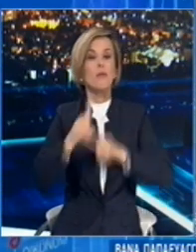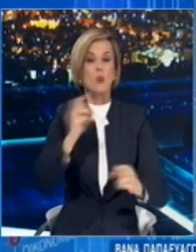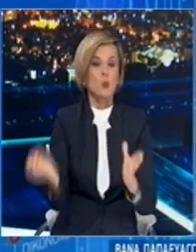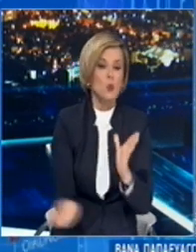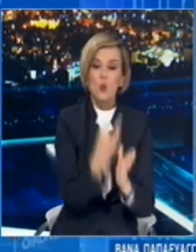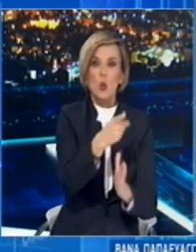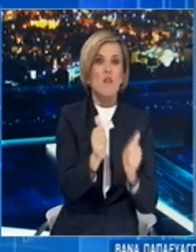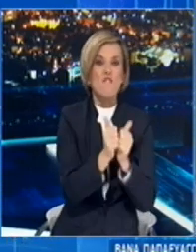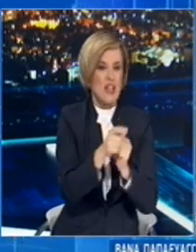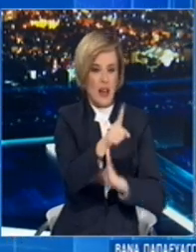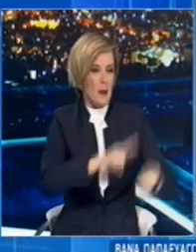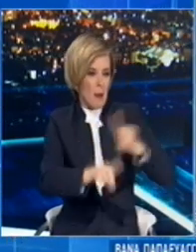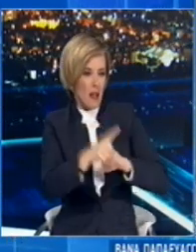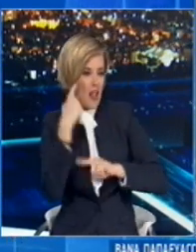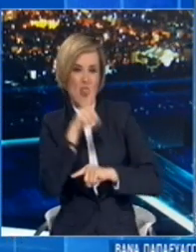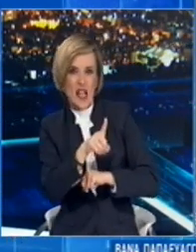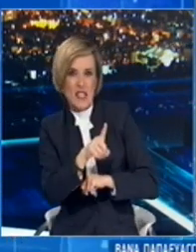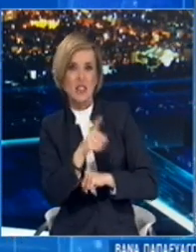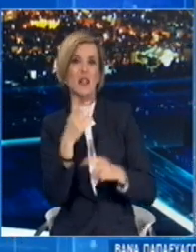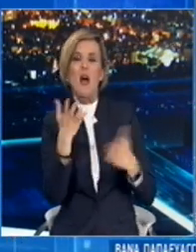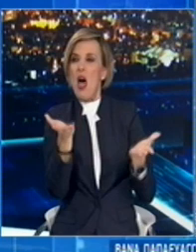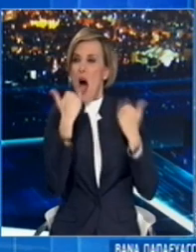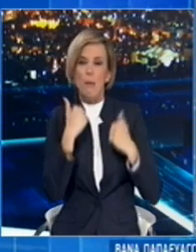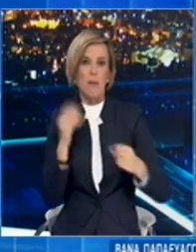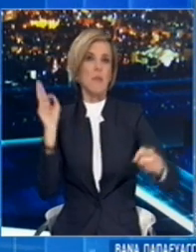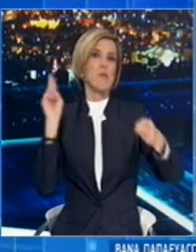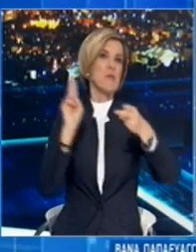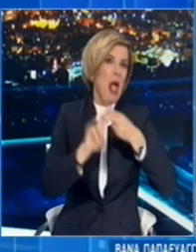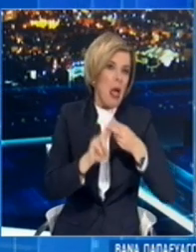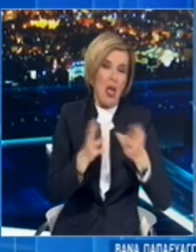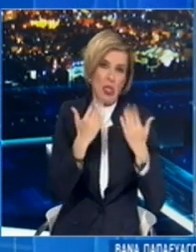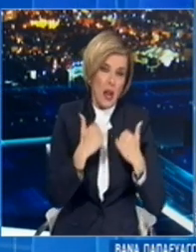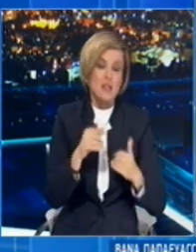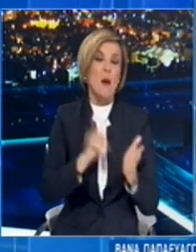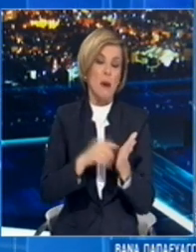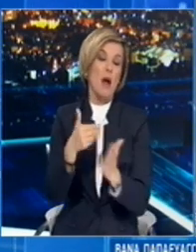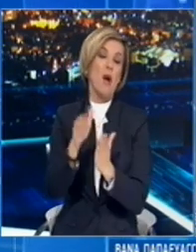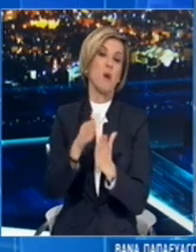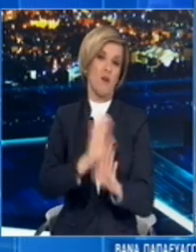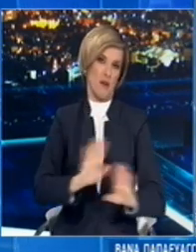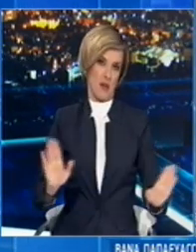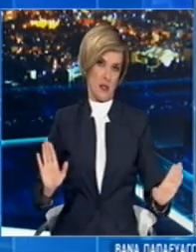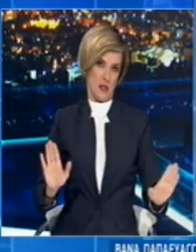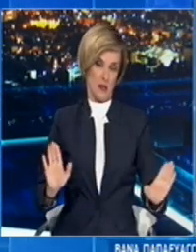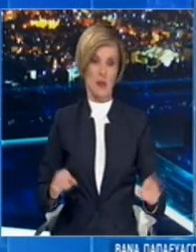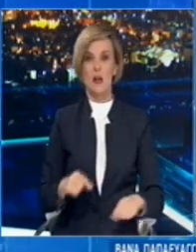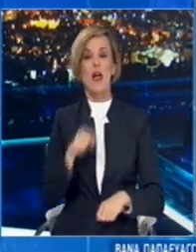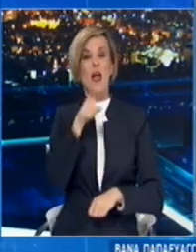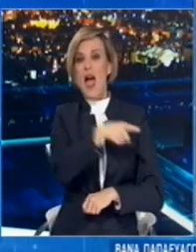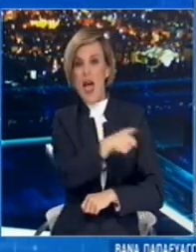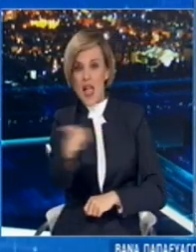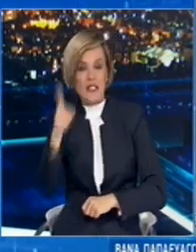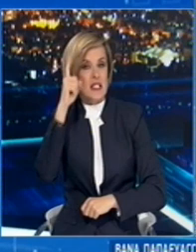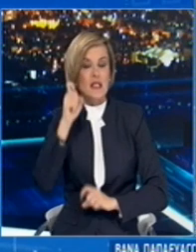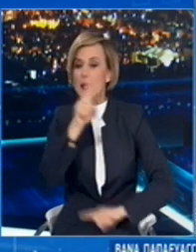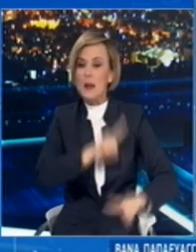αυξάνει σημαντικά τον κίνδυνο έκθεσης αλλά και τον κίνδυνο μετάδοσης του ιού. Το μέγεθος της παρέας που θα συναντηθεί αλλά και η διάρκεια της